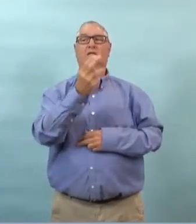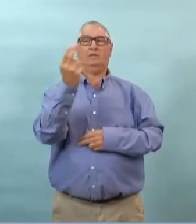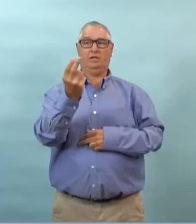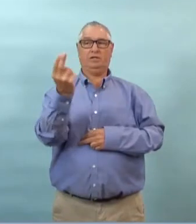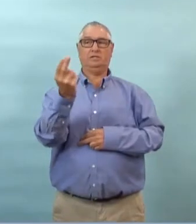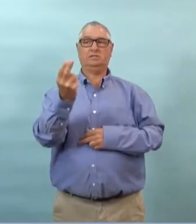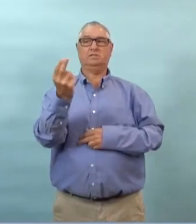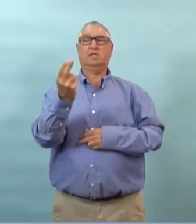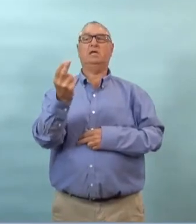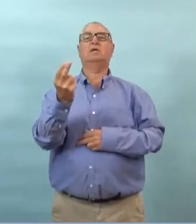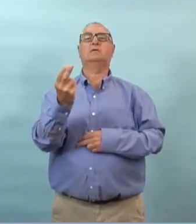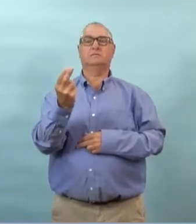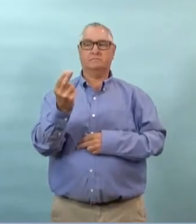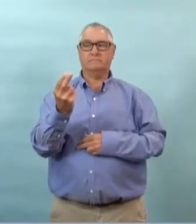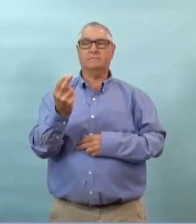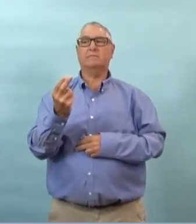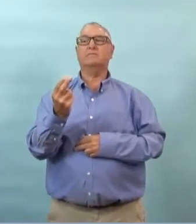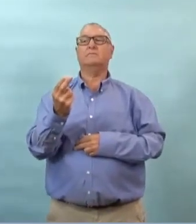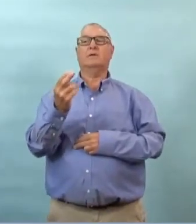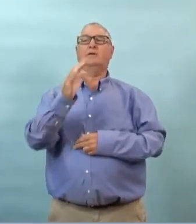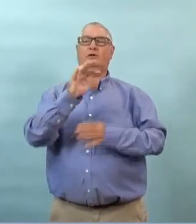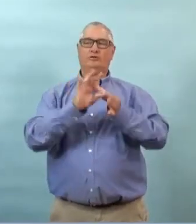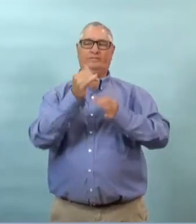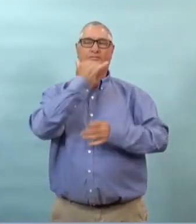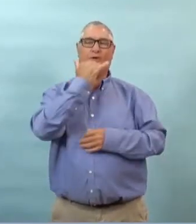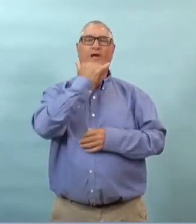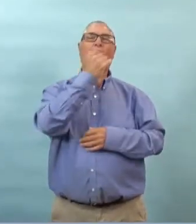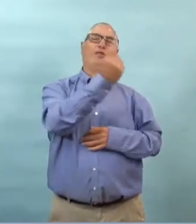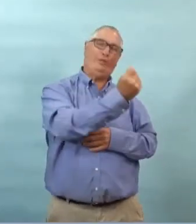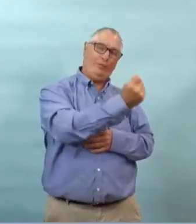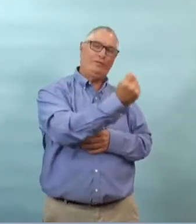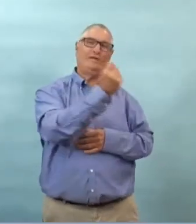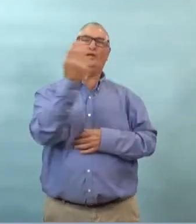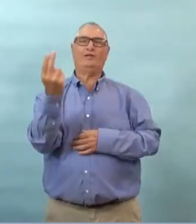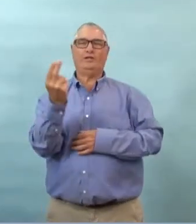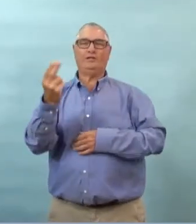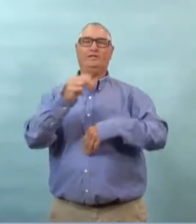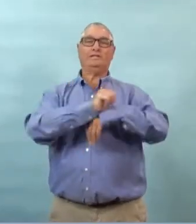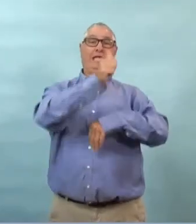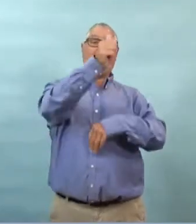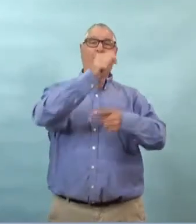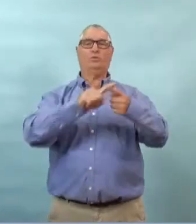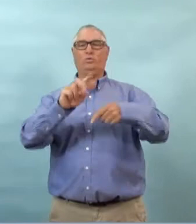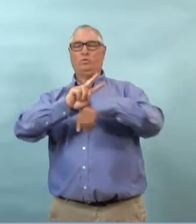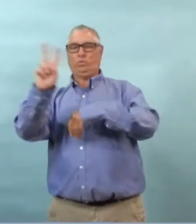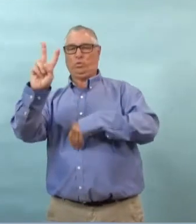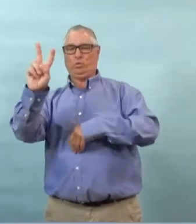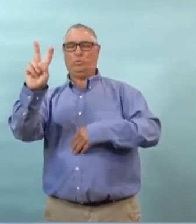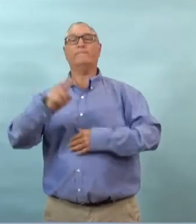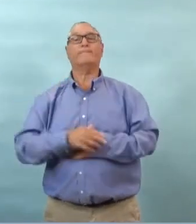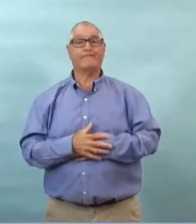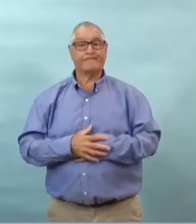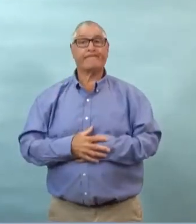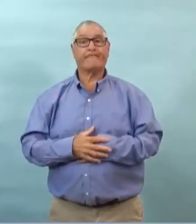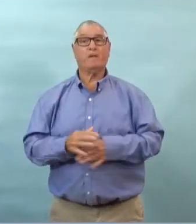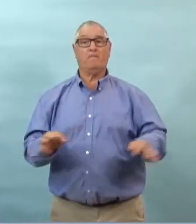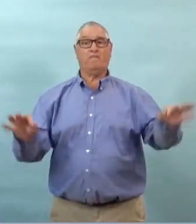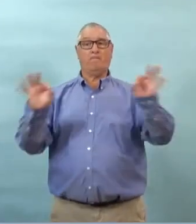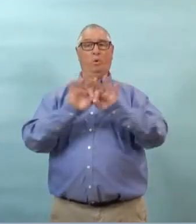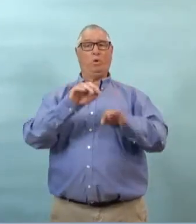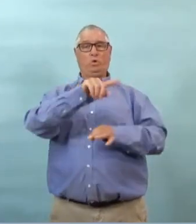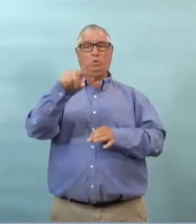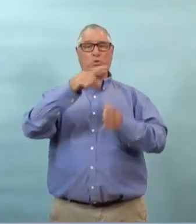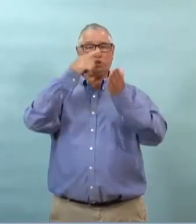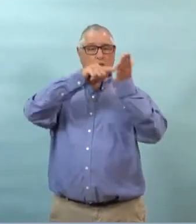si vous voulez vous faire tester aller au site web manitoba points et à barreau blé kovi